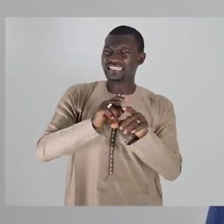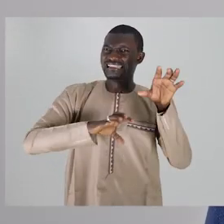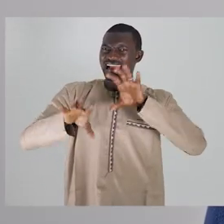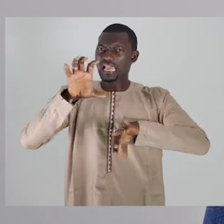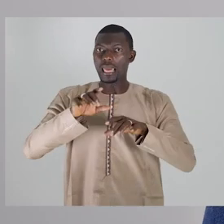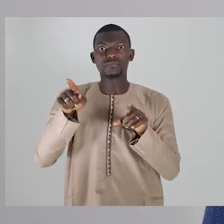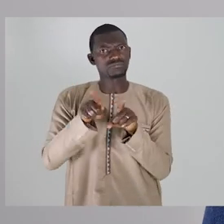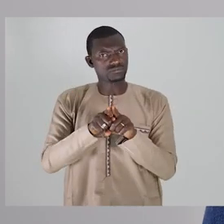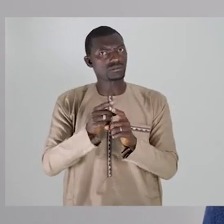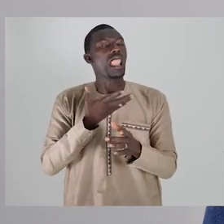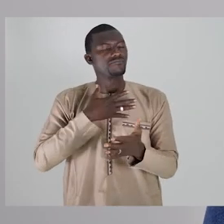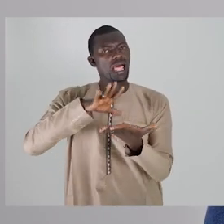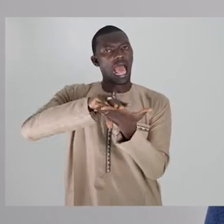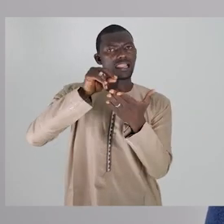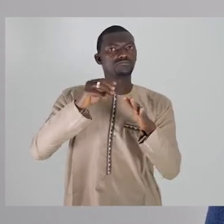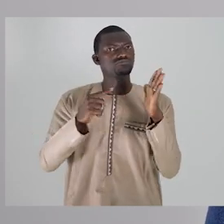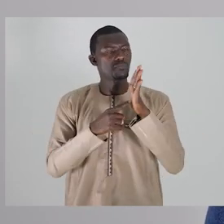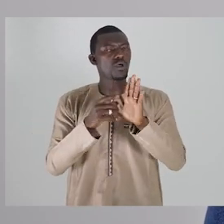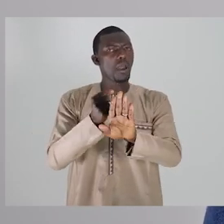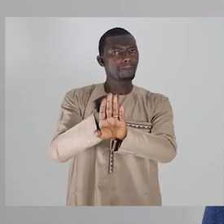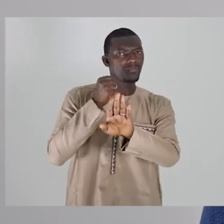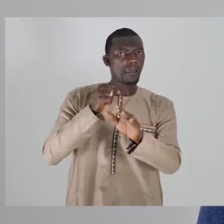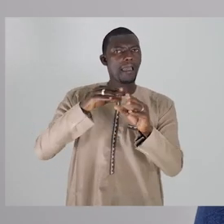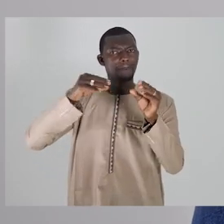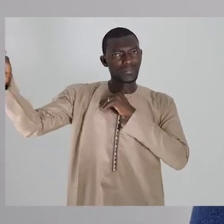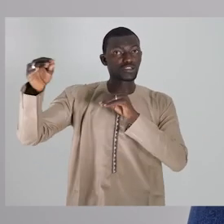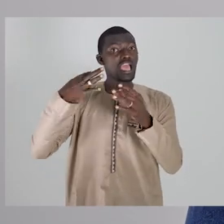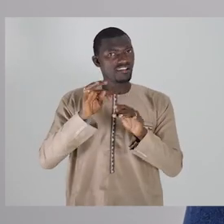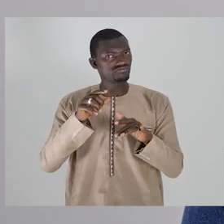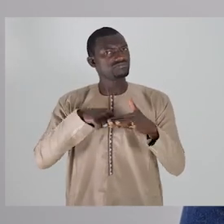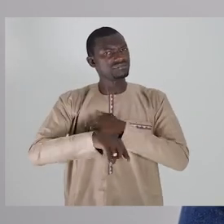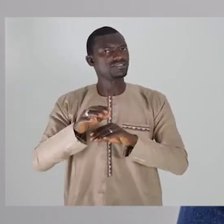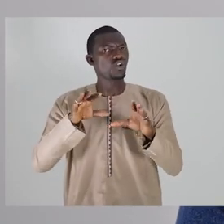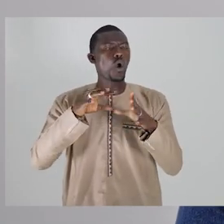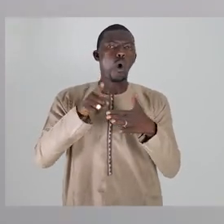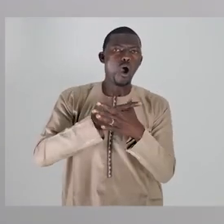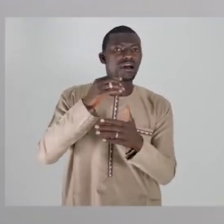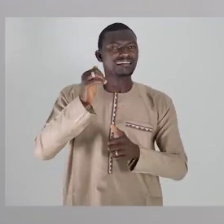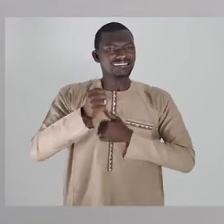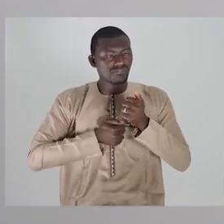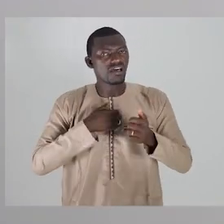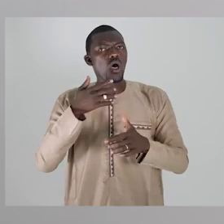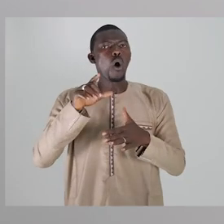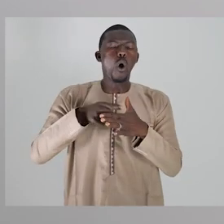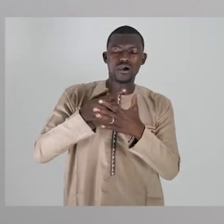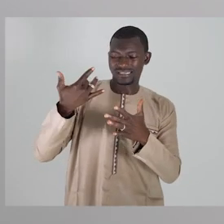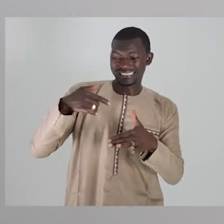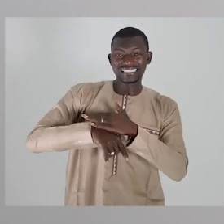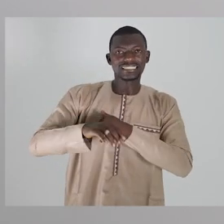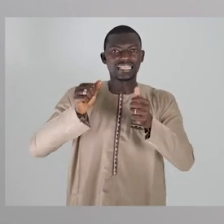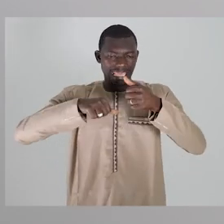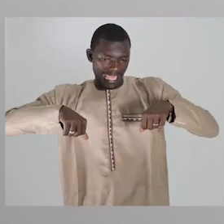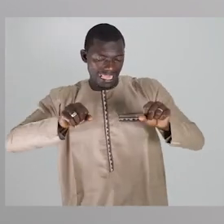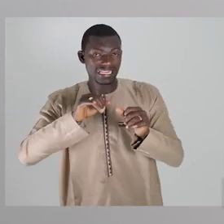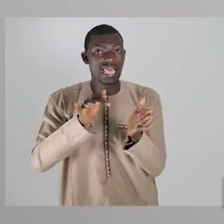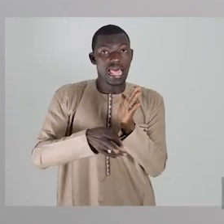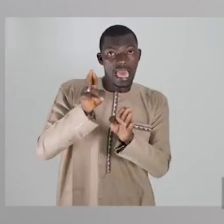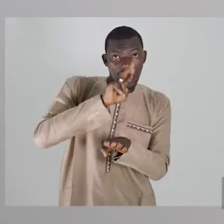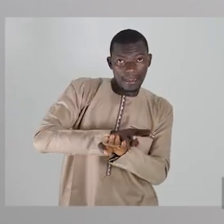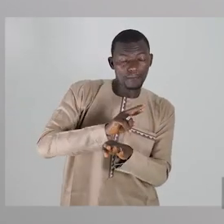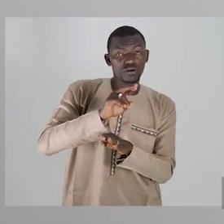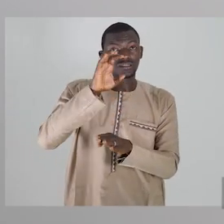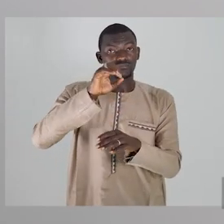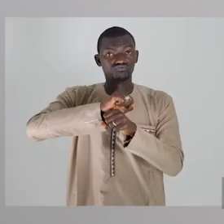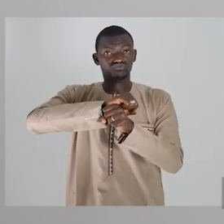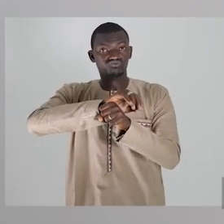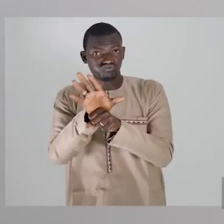bejo gibe o corona virus. Ngule enjidin waikala achu wateng fere reteng labi dibe wadidin. Sada hodinder gambia